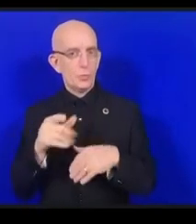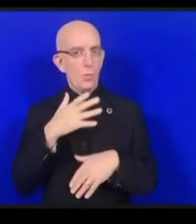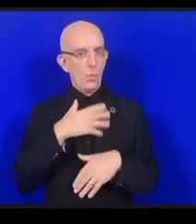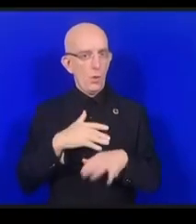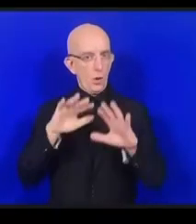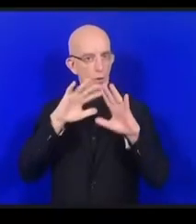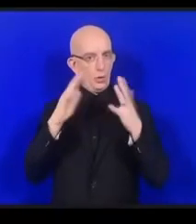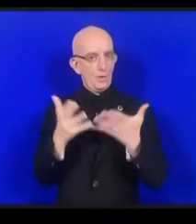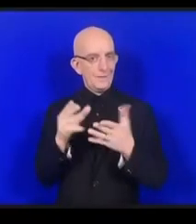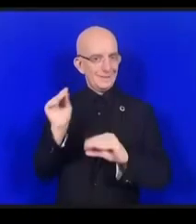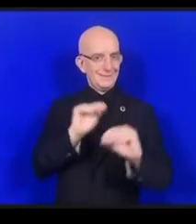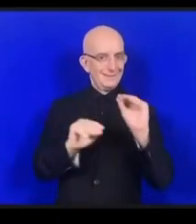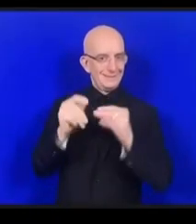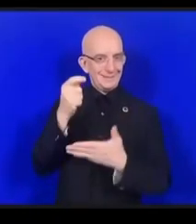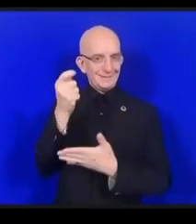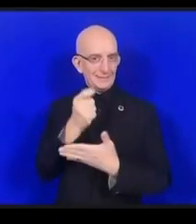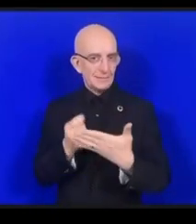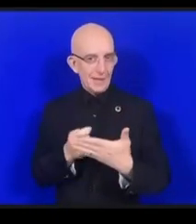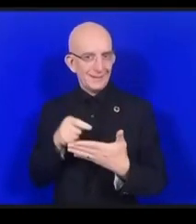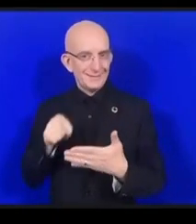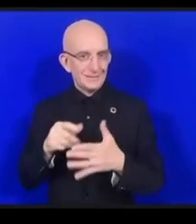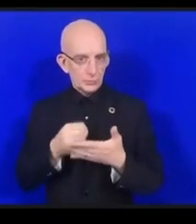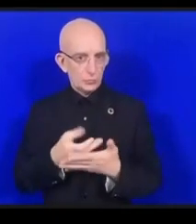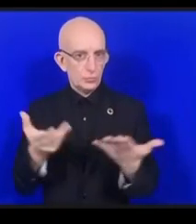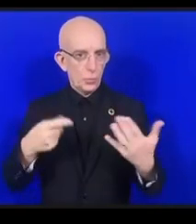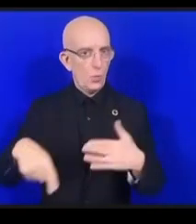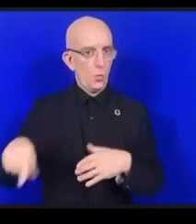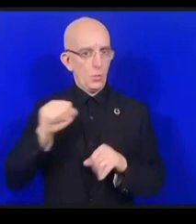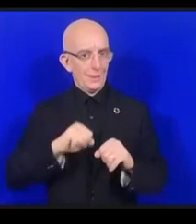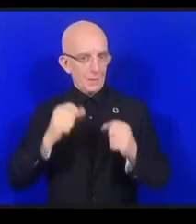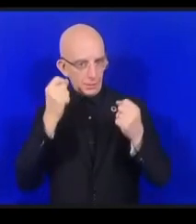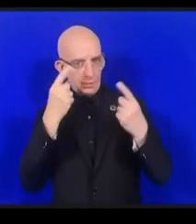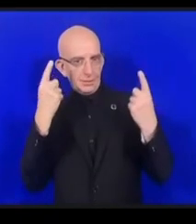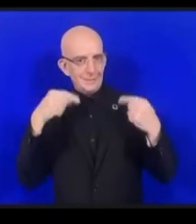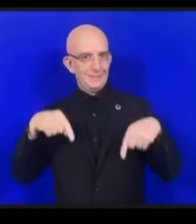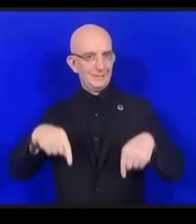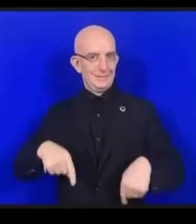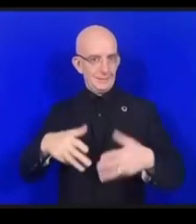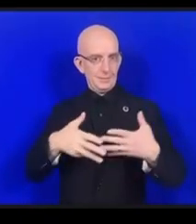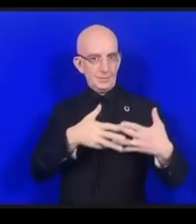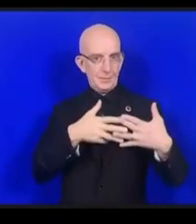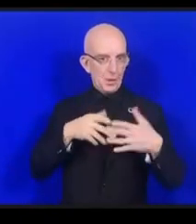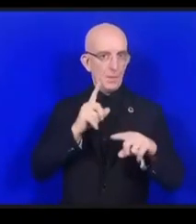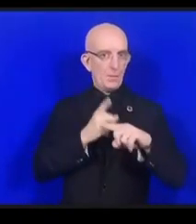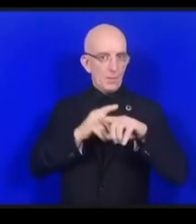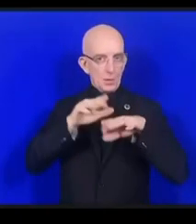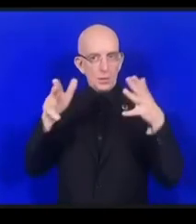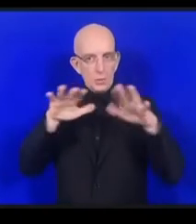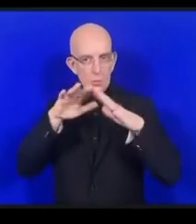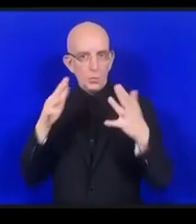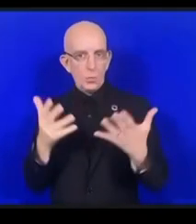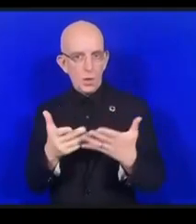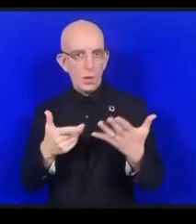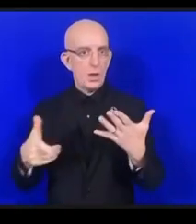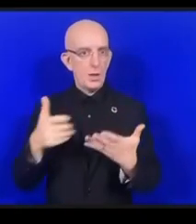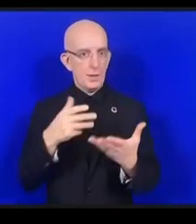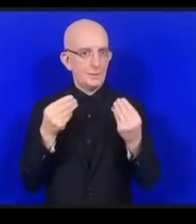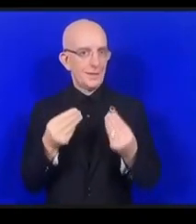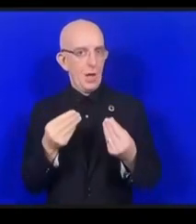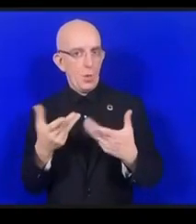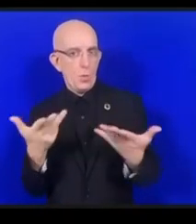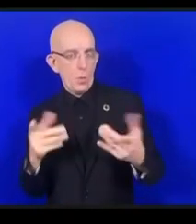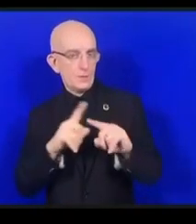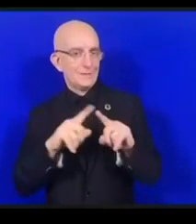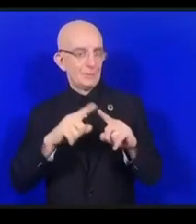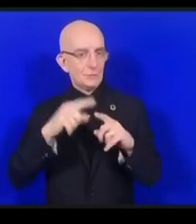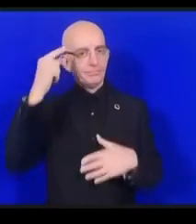penser au handicap sur l'ensemble du spectre c'est à dire que ce soit pas limité à un appareil et